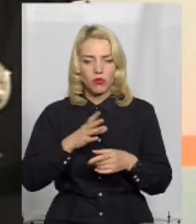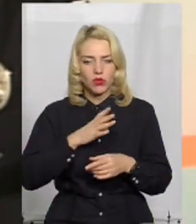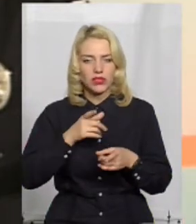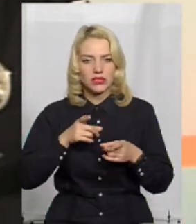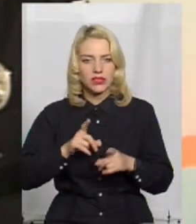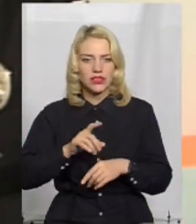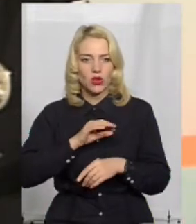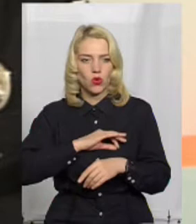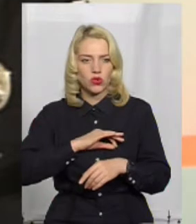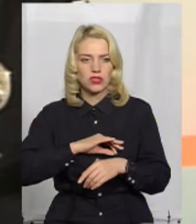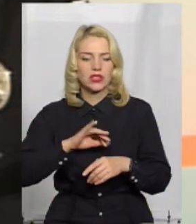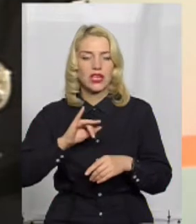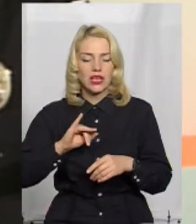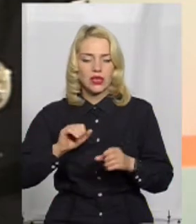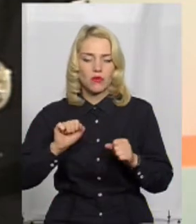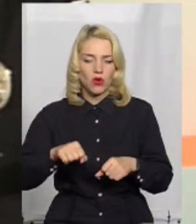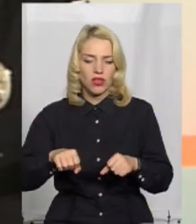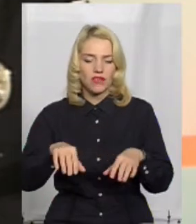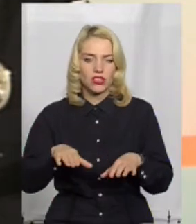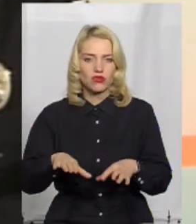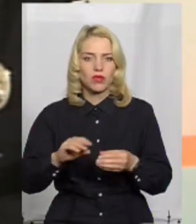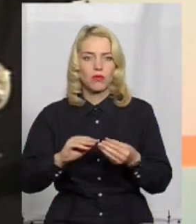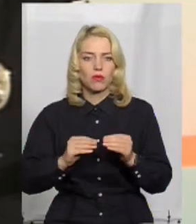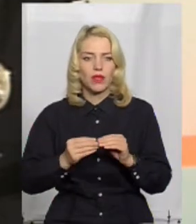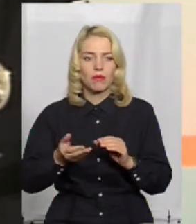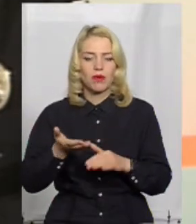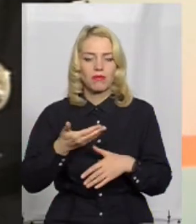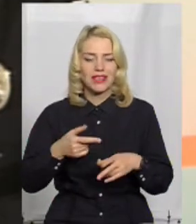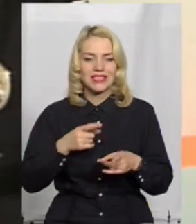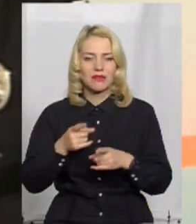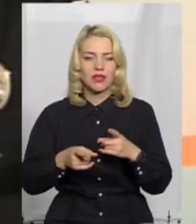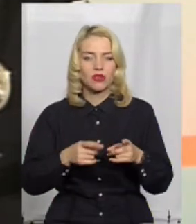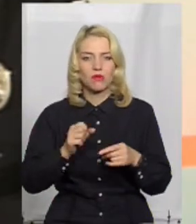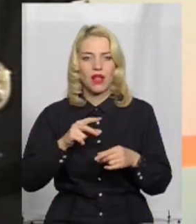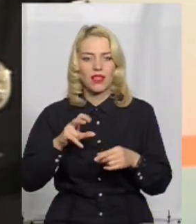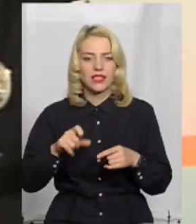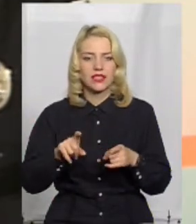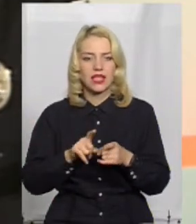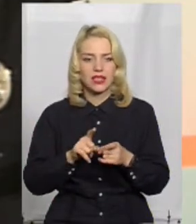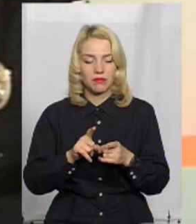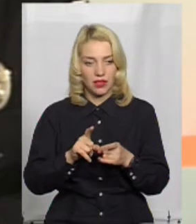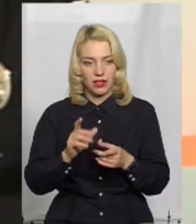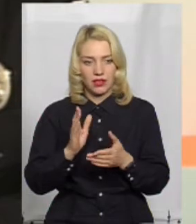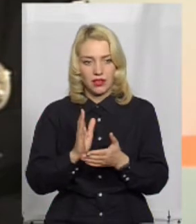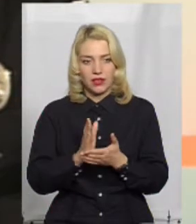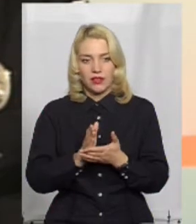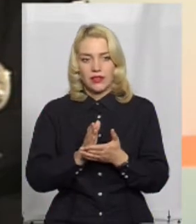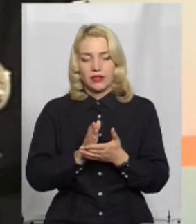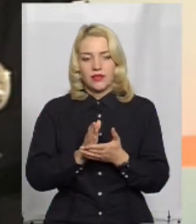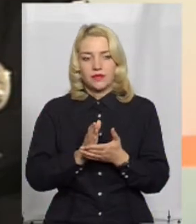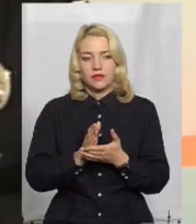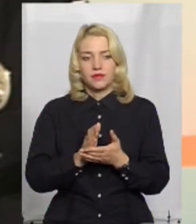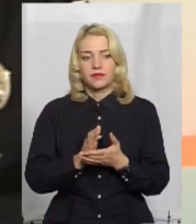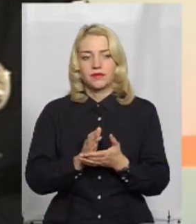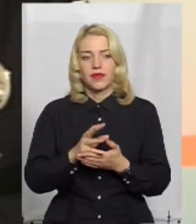вони могли дійсно вирішити ці проблеми. Ми змінюємо предмети. Але з такими головних є конфліктологія,